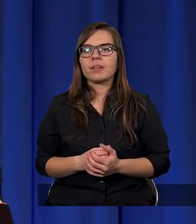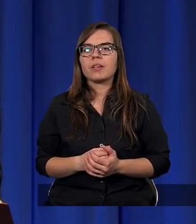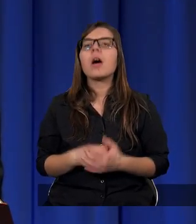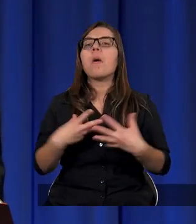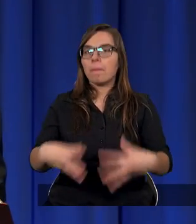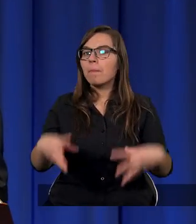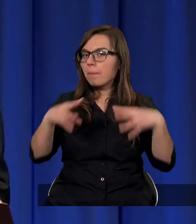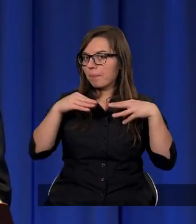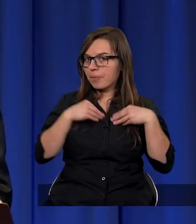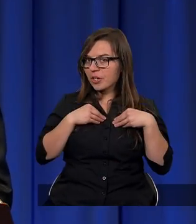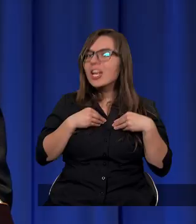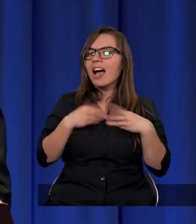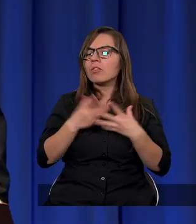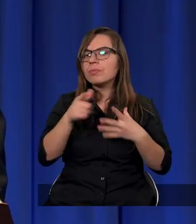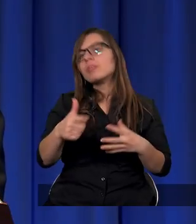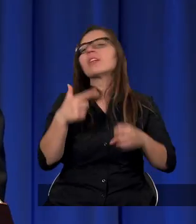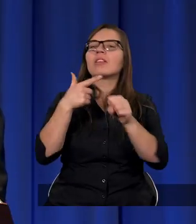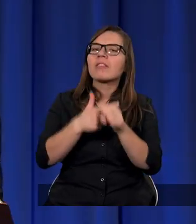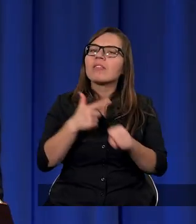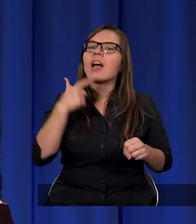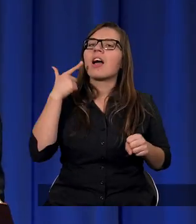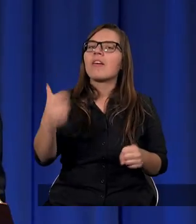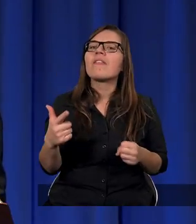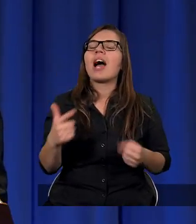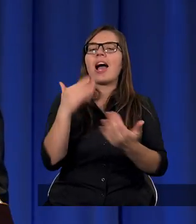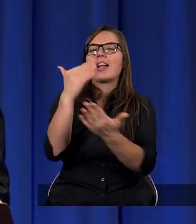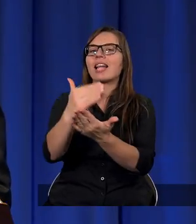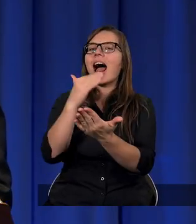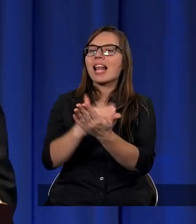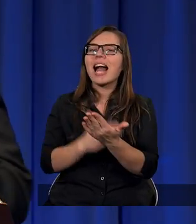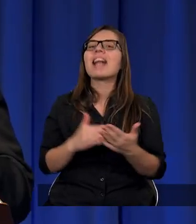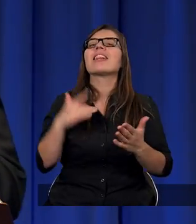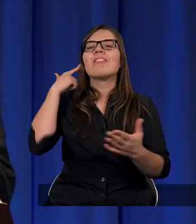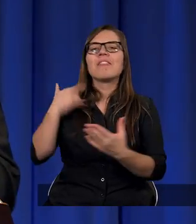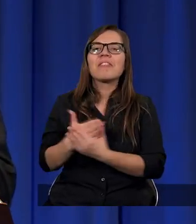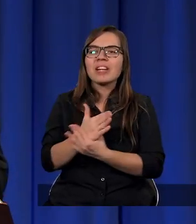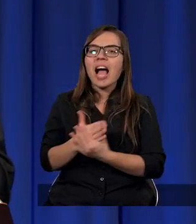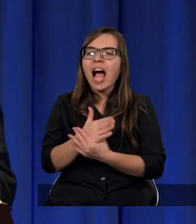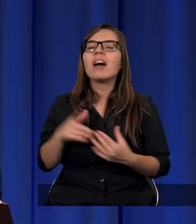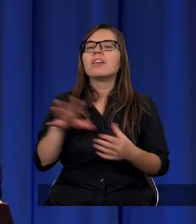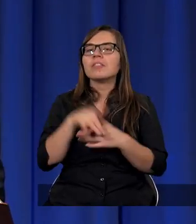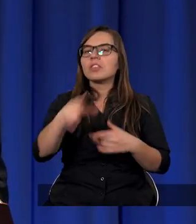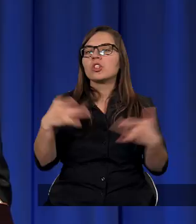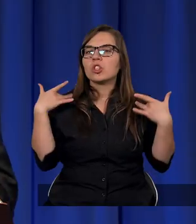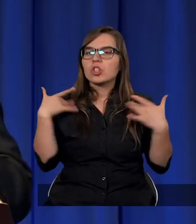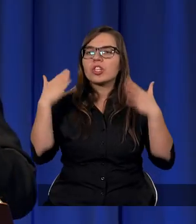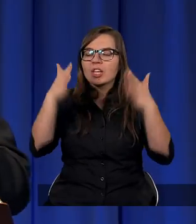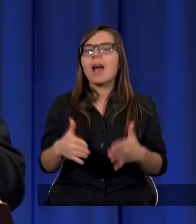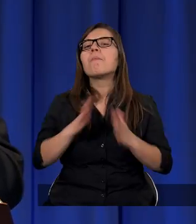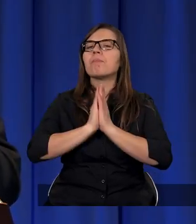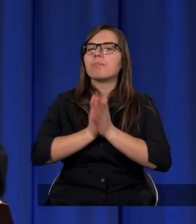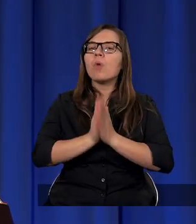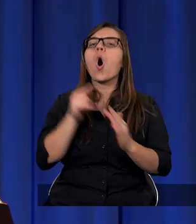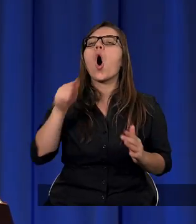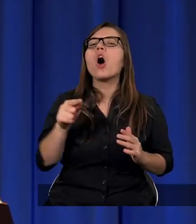Przyjęto dwadzieścia dwie zasady wiary najpierw w wyniku tego, że Wydział Afrykański poprosił o to,